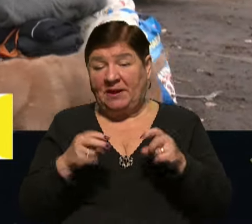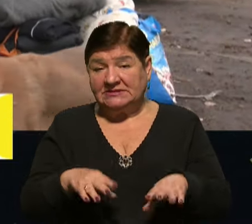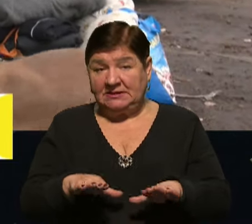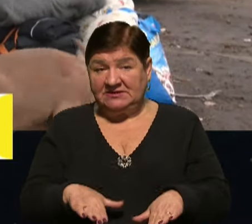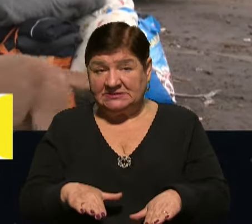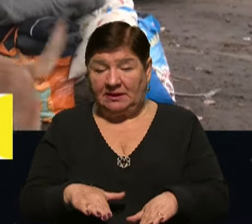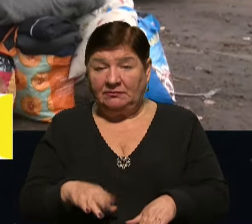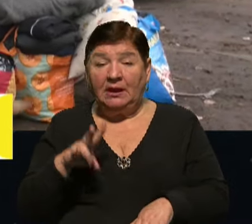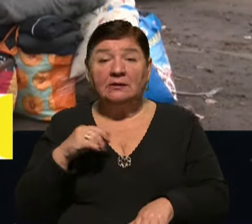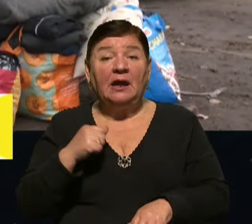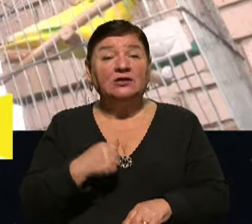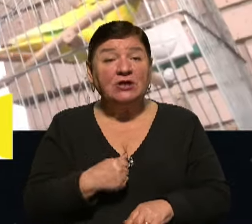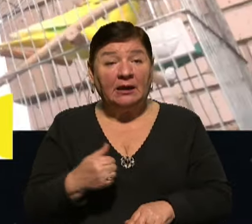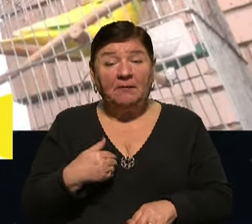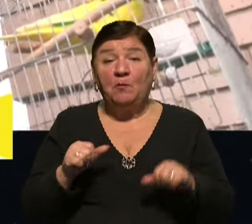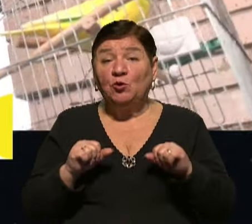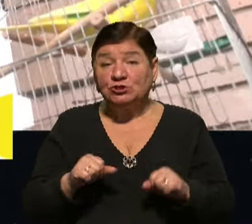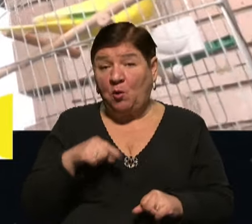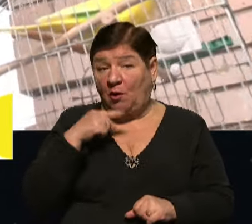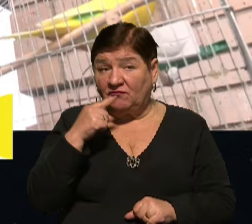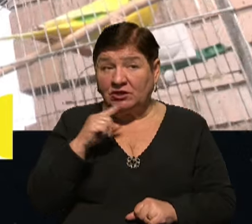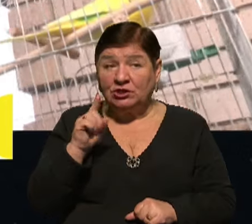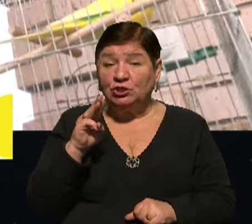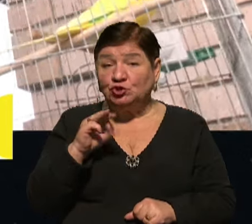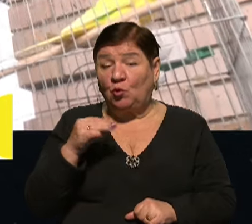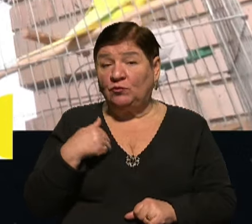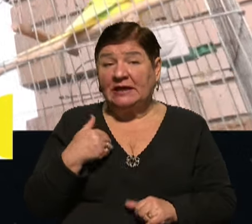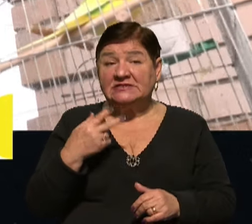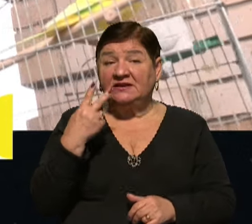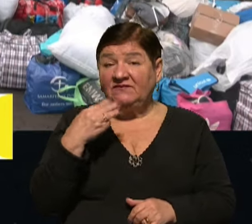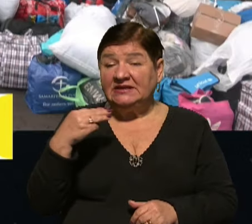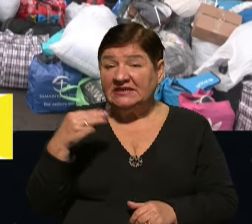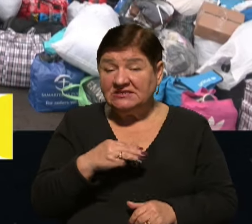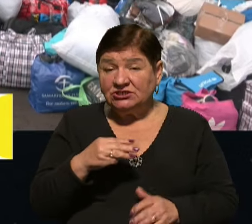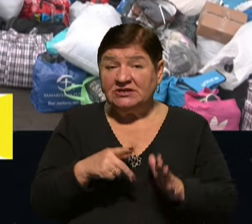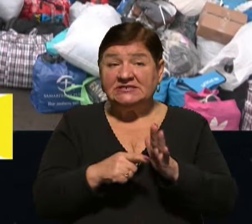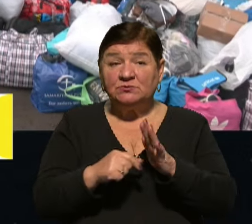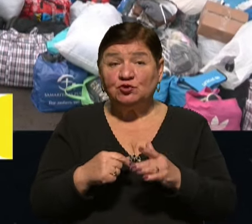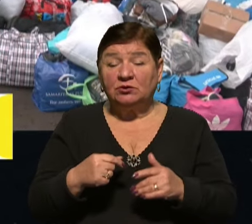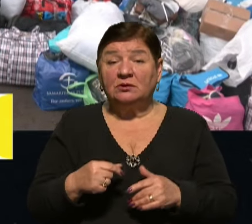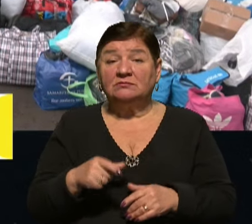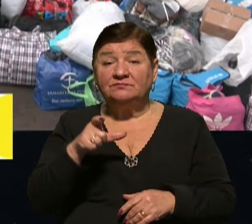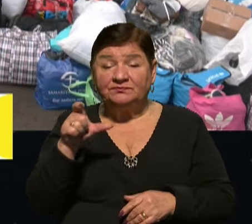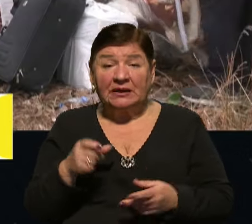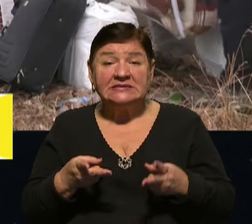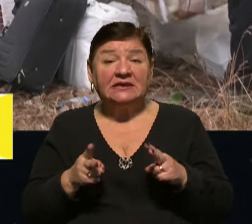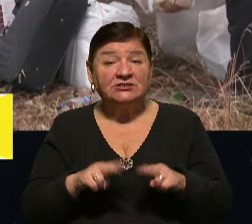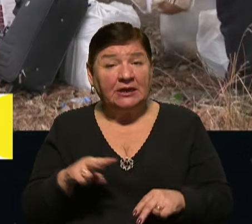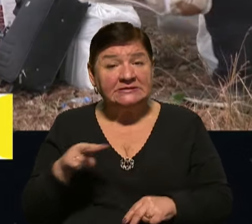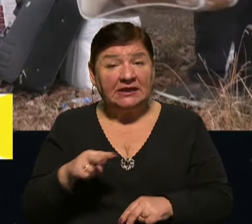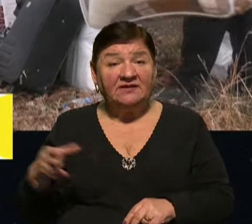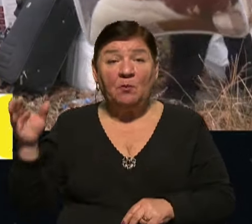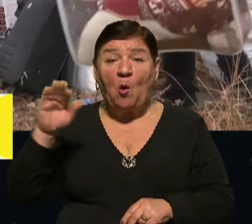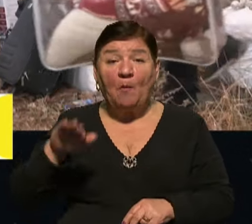На жаль, можемо констатувати, що у нас ще 2700 з копійкою людей залишаються на лівому